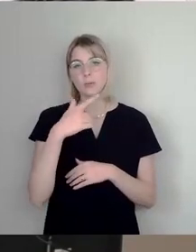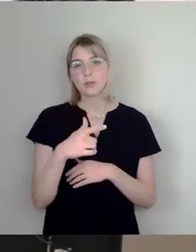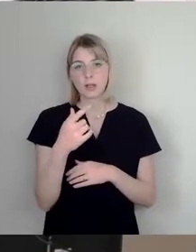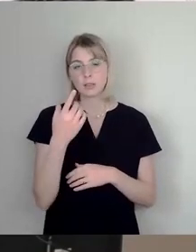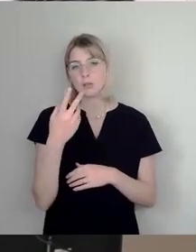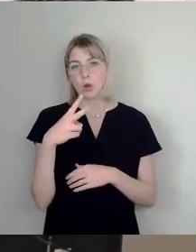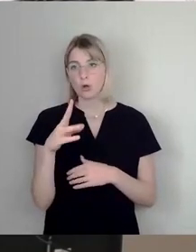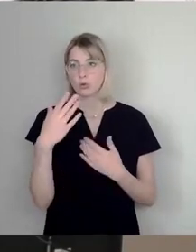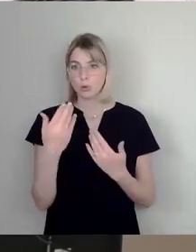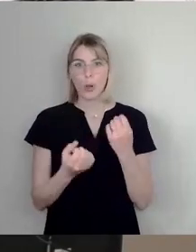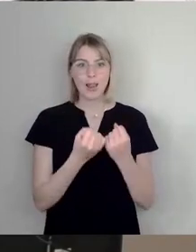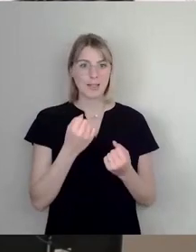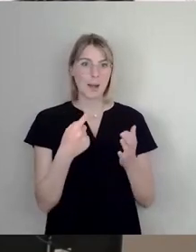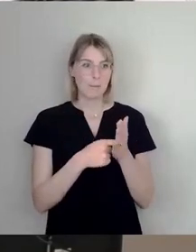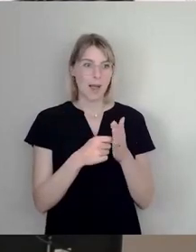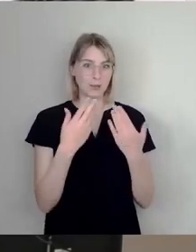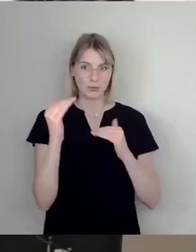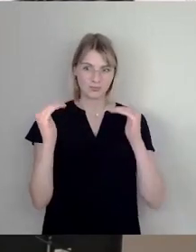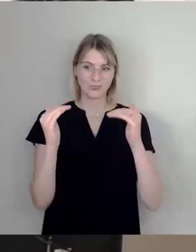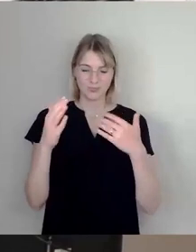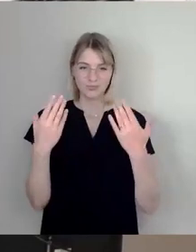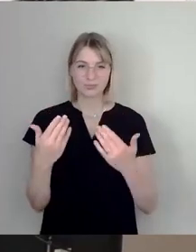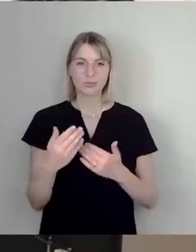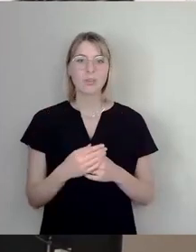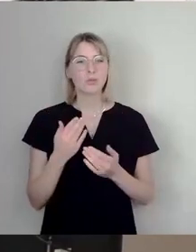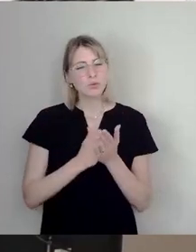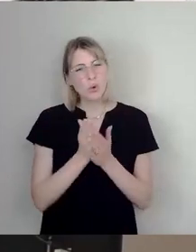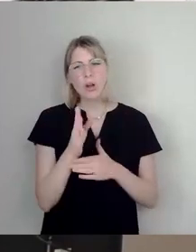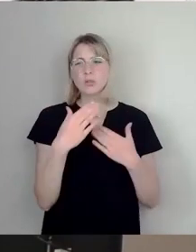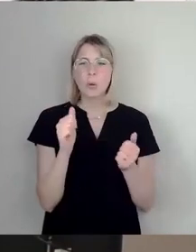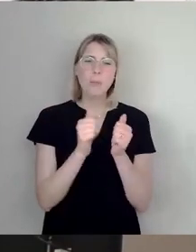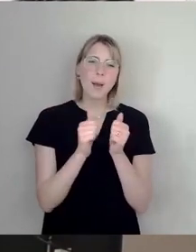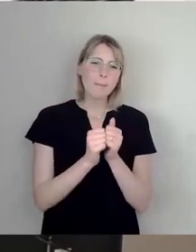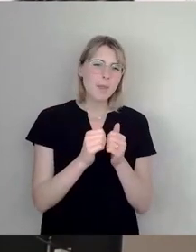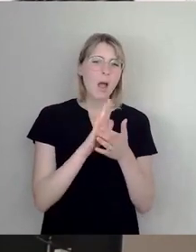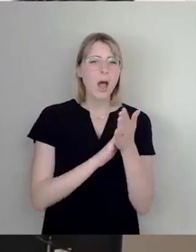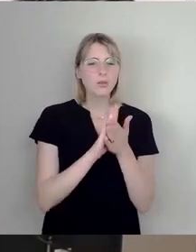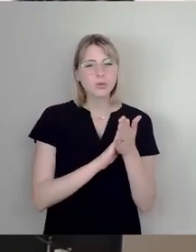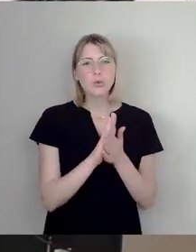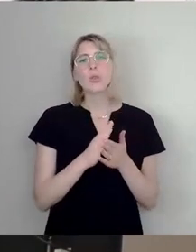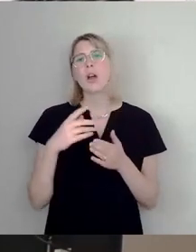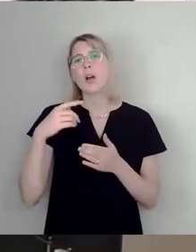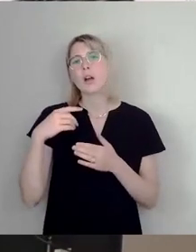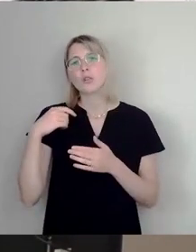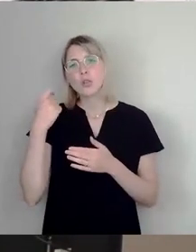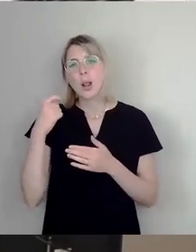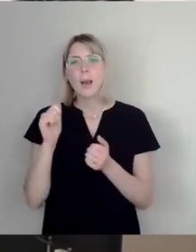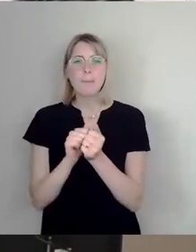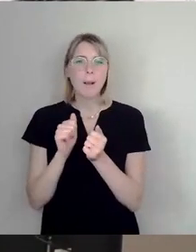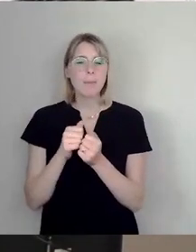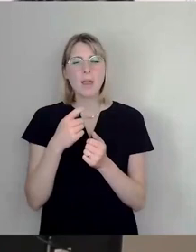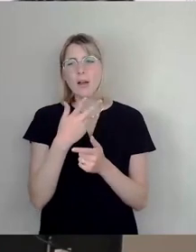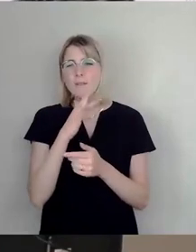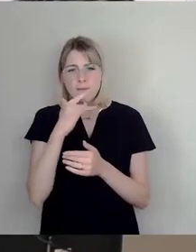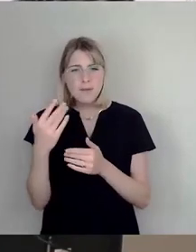der dort aufgerufen wird. Und so zieht sich das durch. Papierhandtücher, Toilettenpapier, Handdesinfektion. Also die kompletten Nebenkosten.